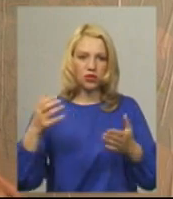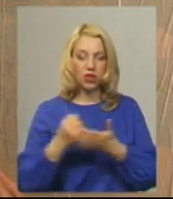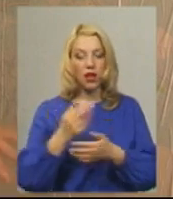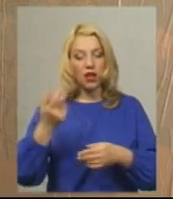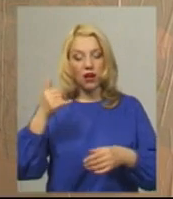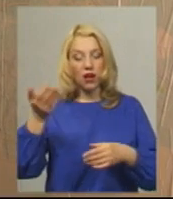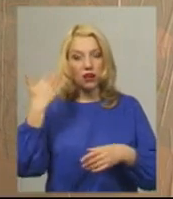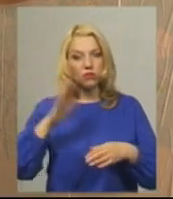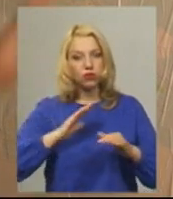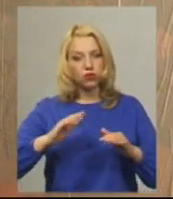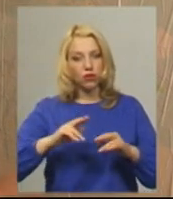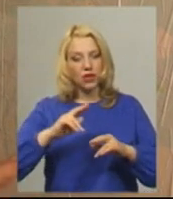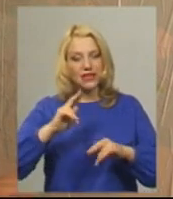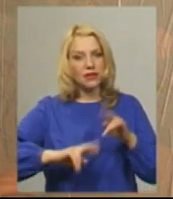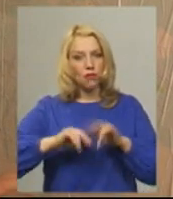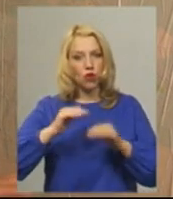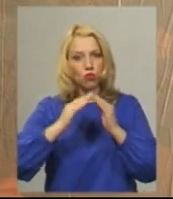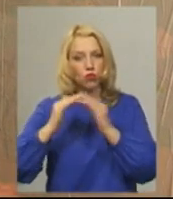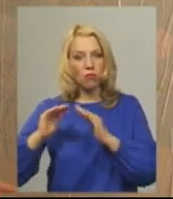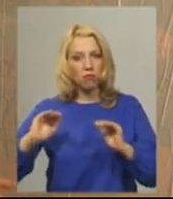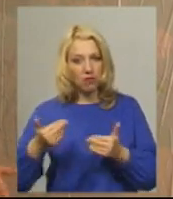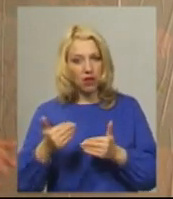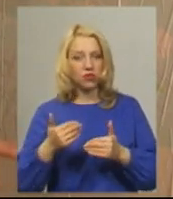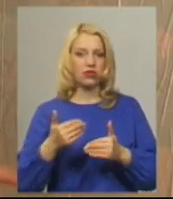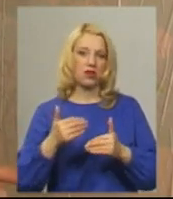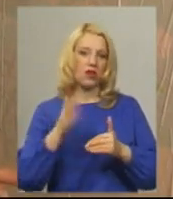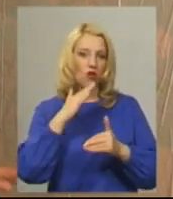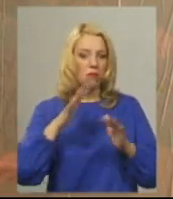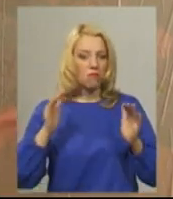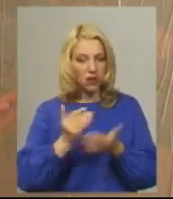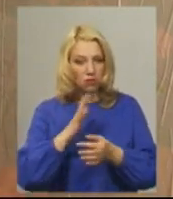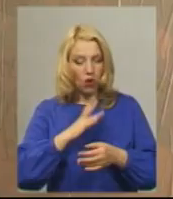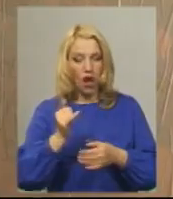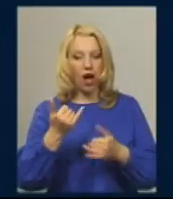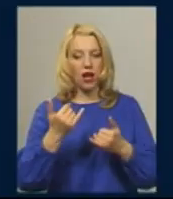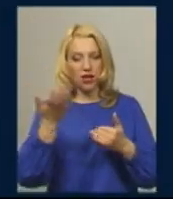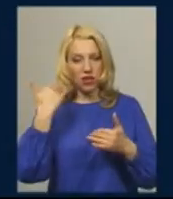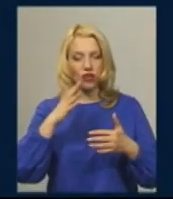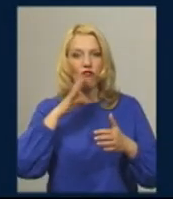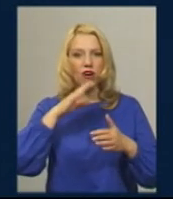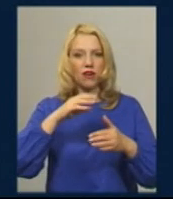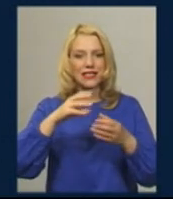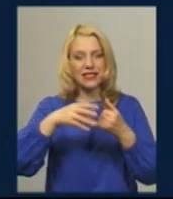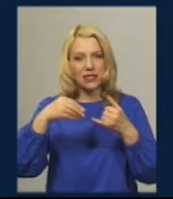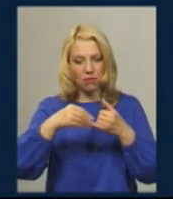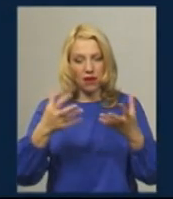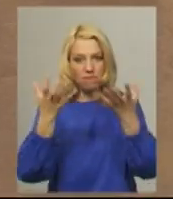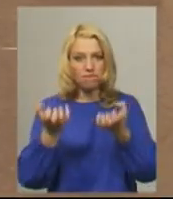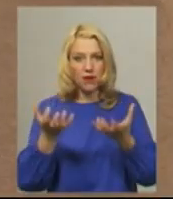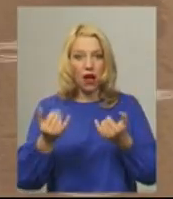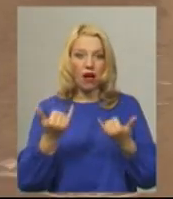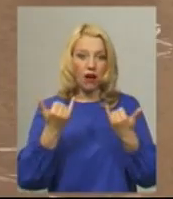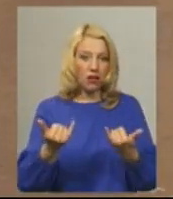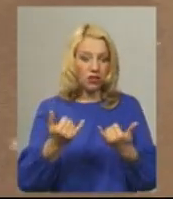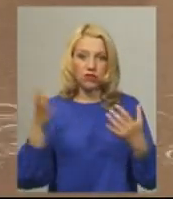забудована була, це весь той масив, частина води уходила в грунт. Аби вирішити щорічною проблемою з затопленням